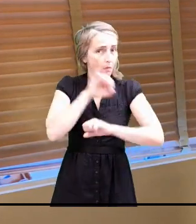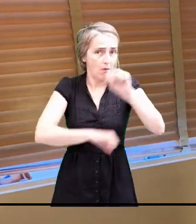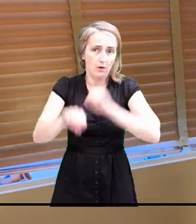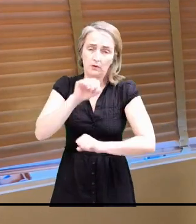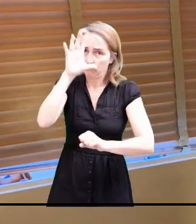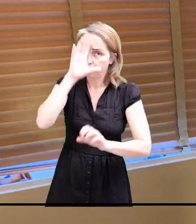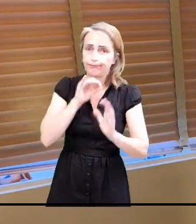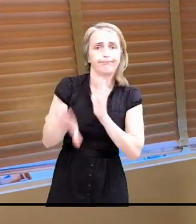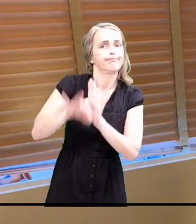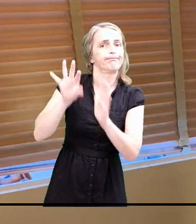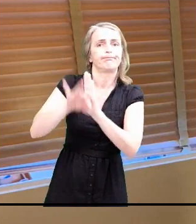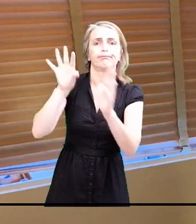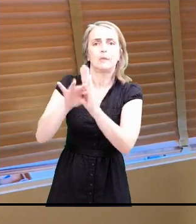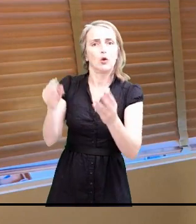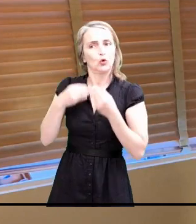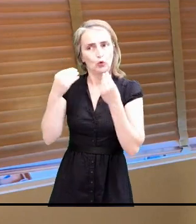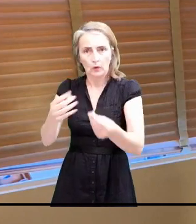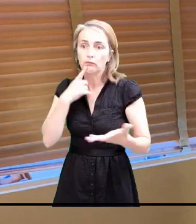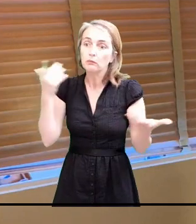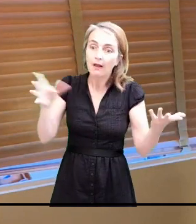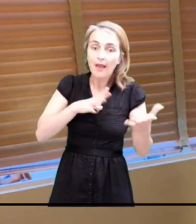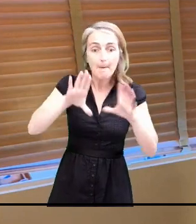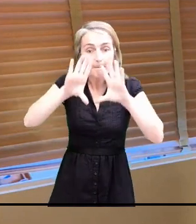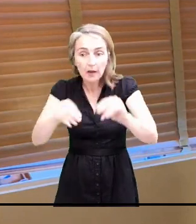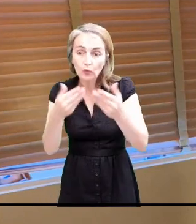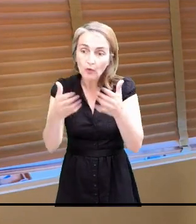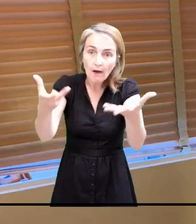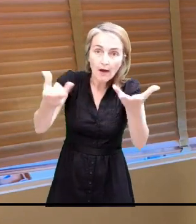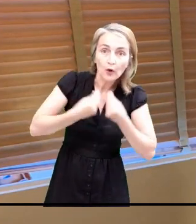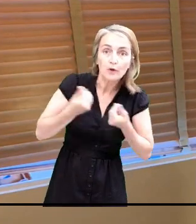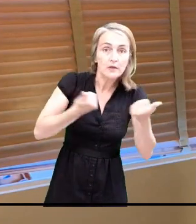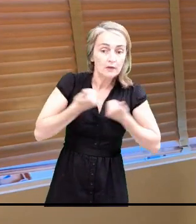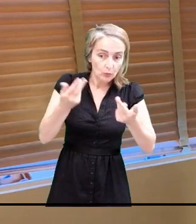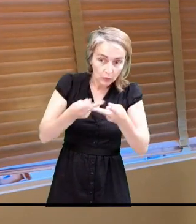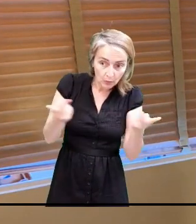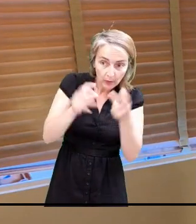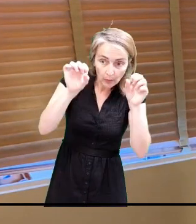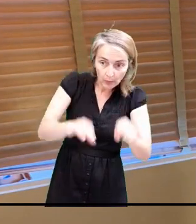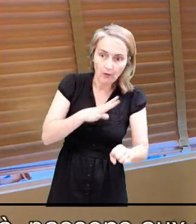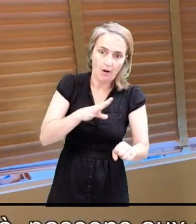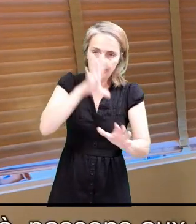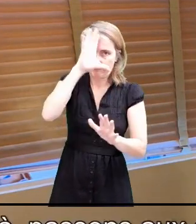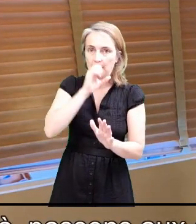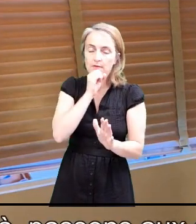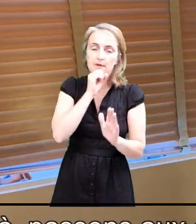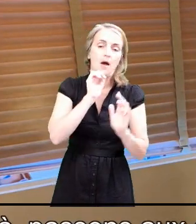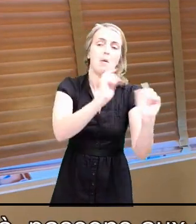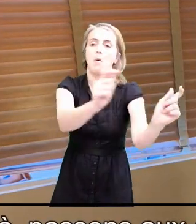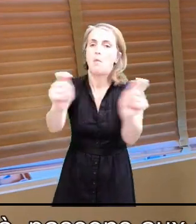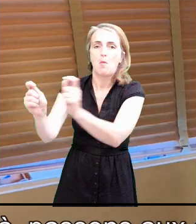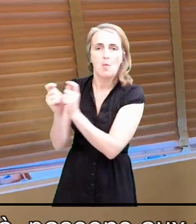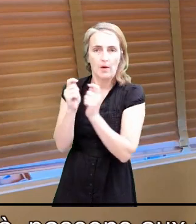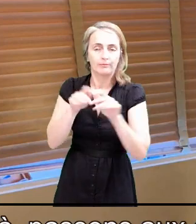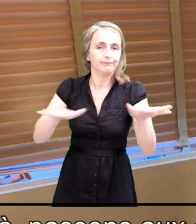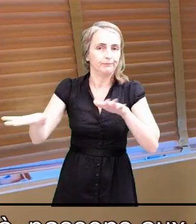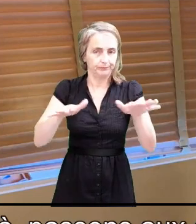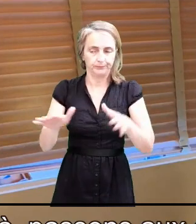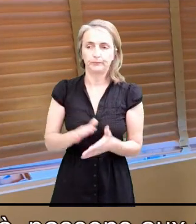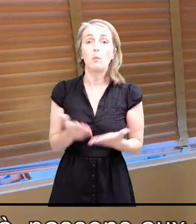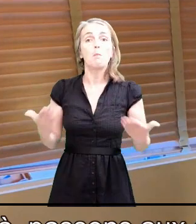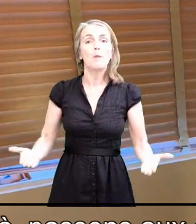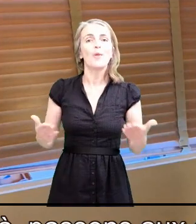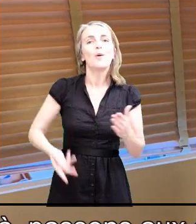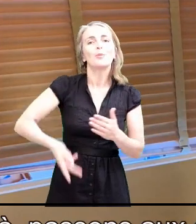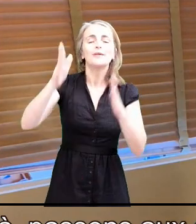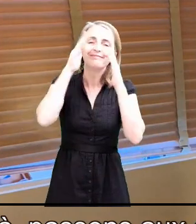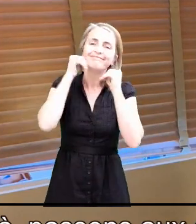semaines à la répartition des places que nous avons dans nos services publics pour les enfants. Voilà. passons aux choses un peu plus heureuses